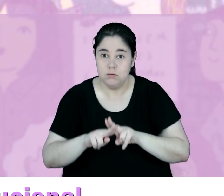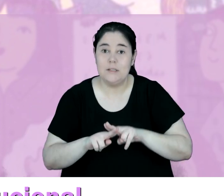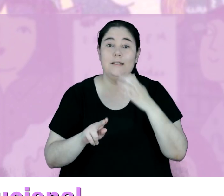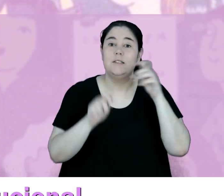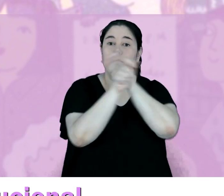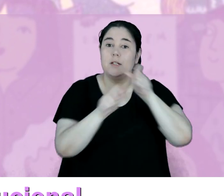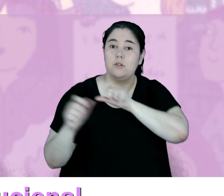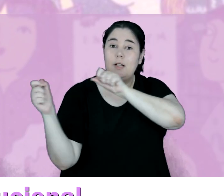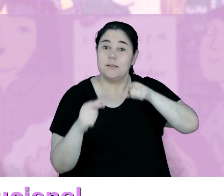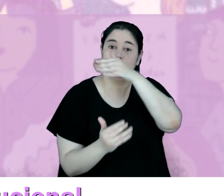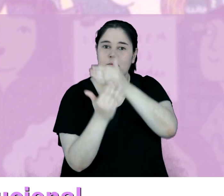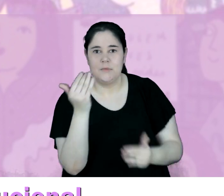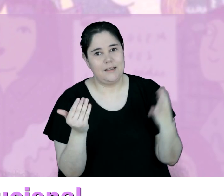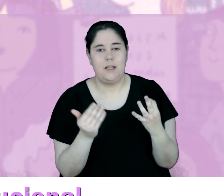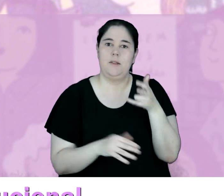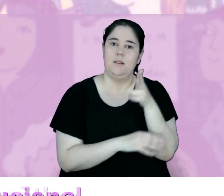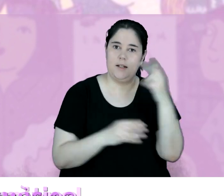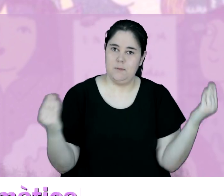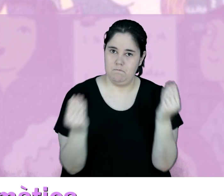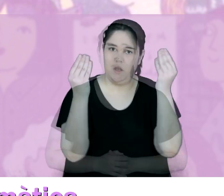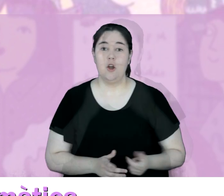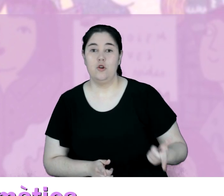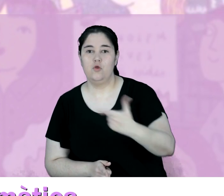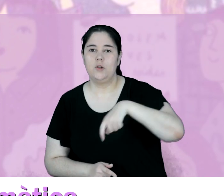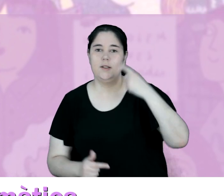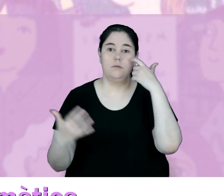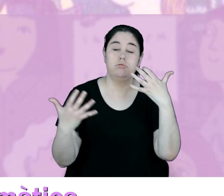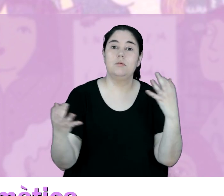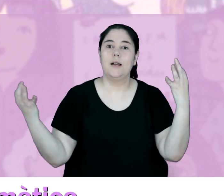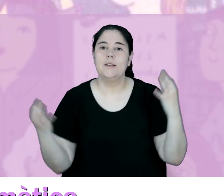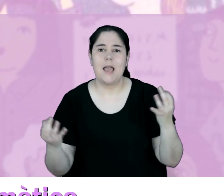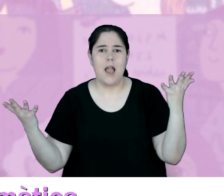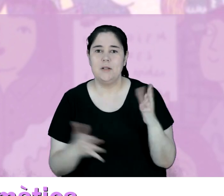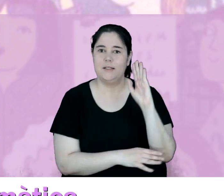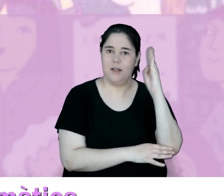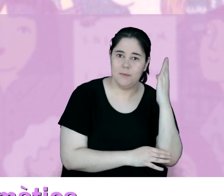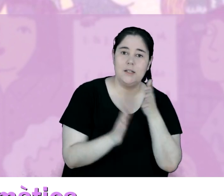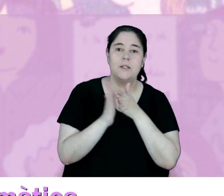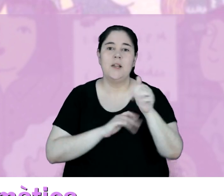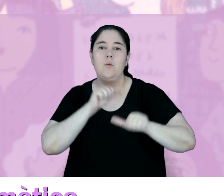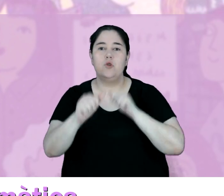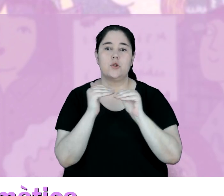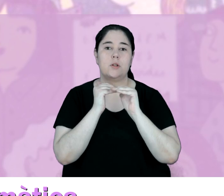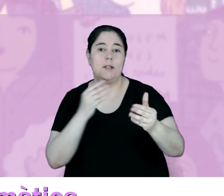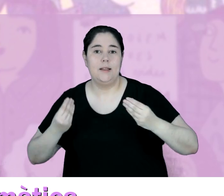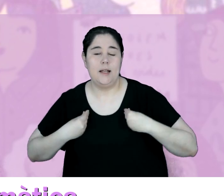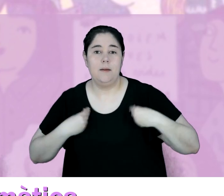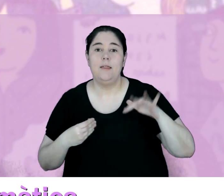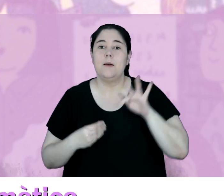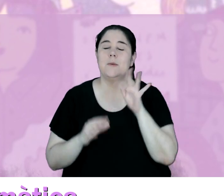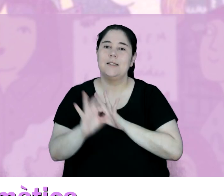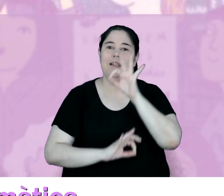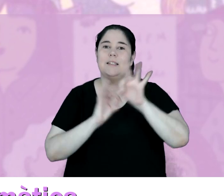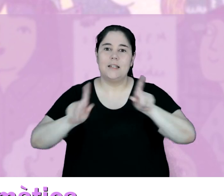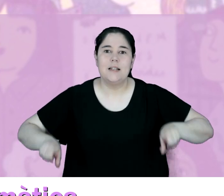'avancin els drets de les persones refugiades o exiliades. Denunciem l'emergència climàtica, denunciem la invisibilització i la